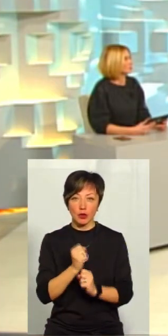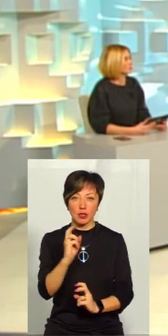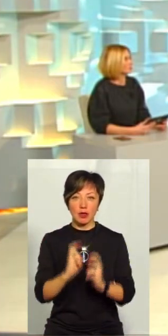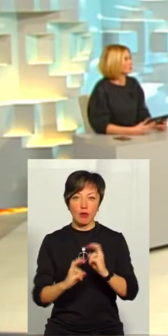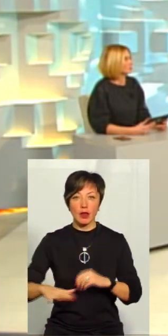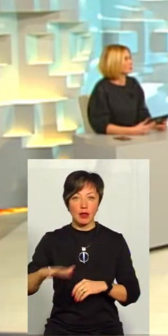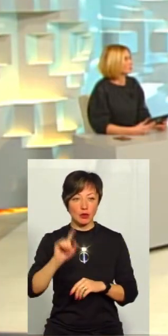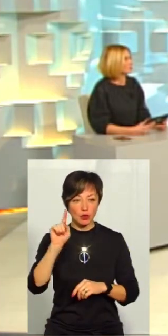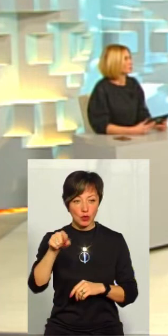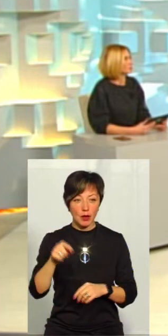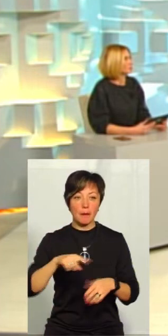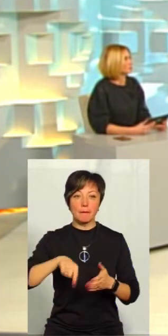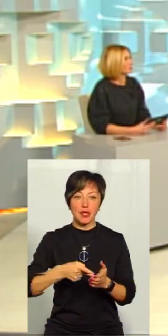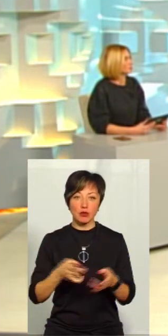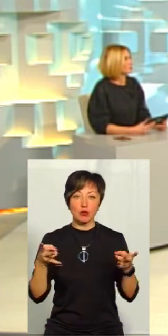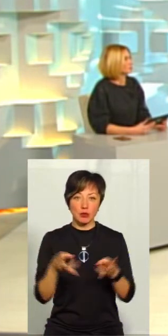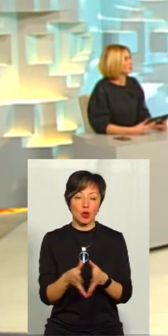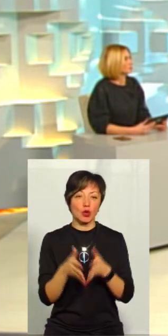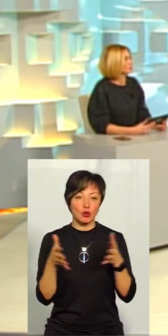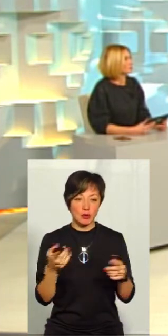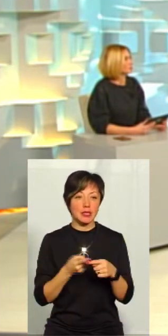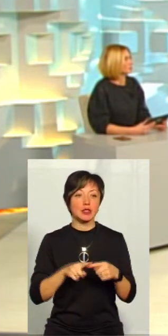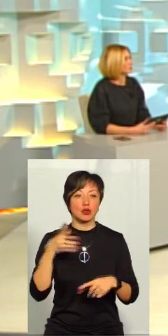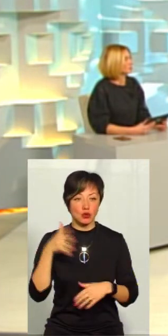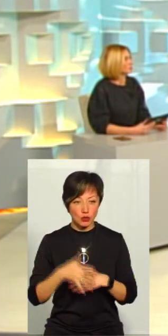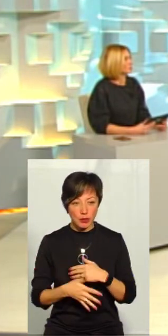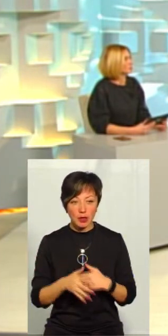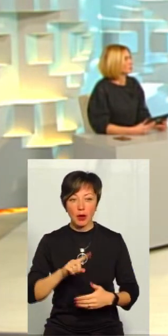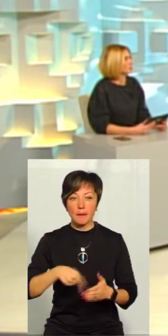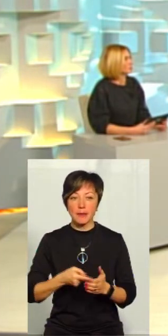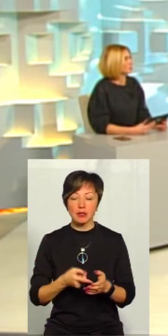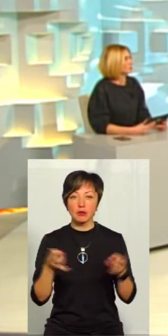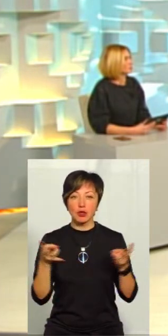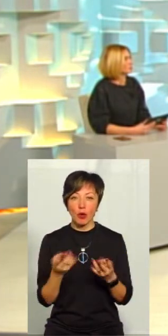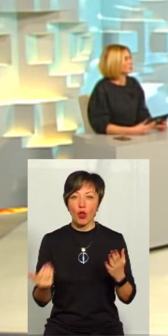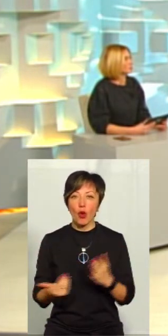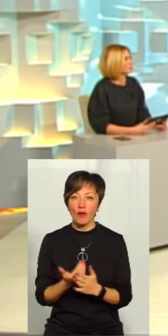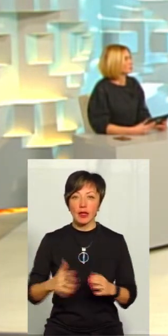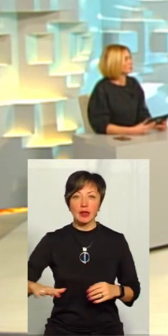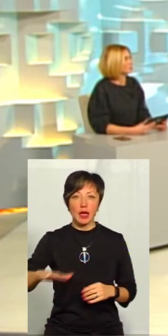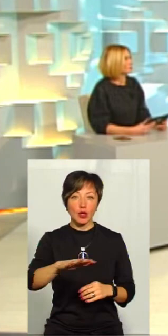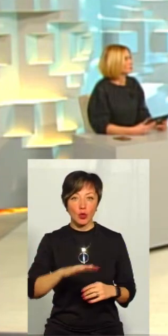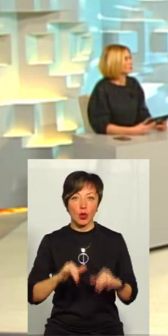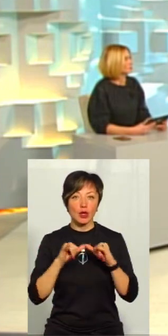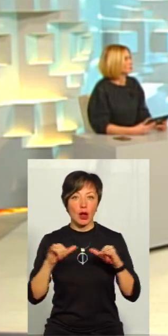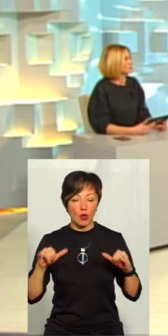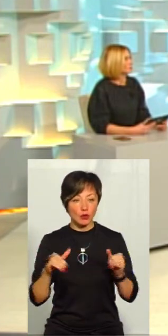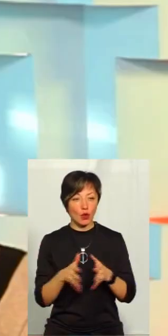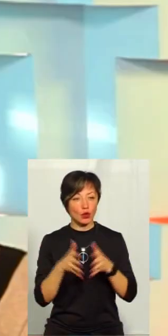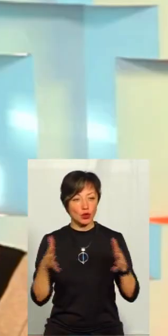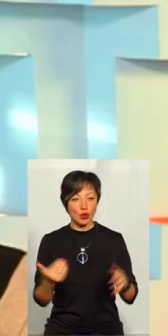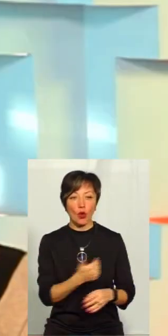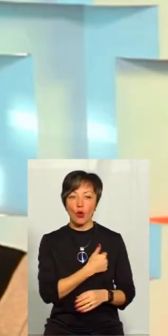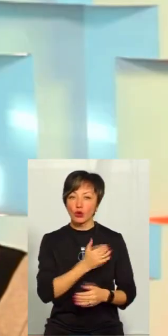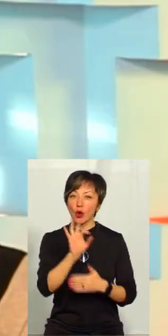території, тобто туди. Місту потрібно розширятися. Це зрозуміло. Місту потрібні нові території для розвитку і розширення.